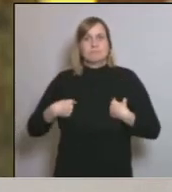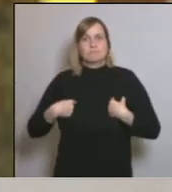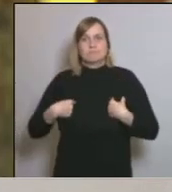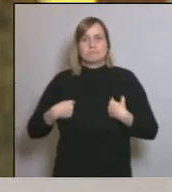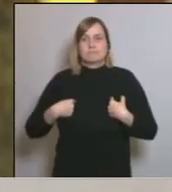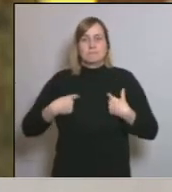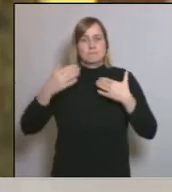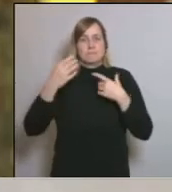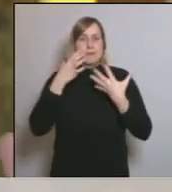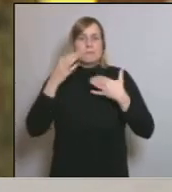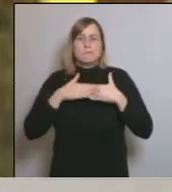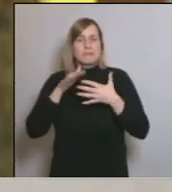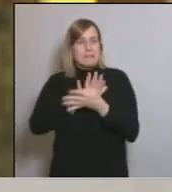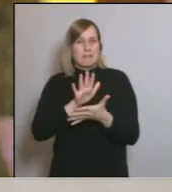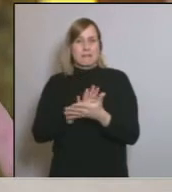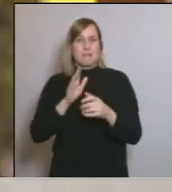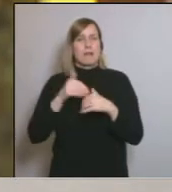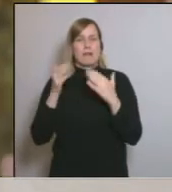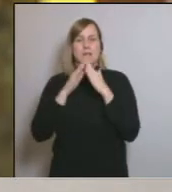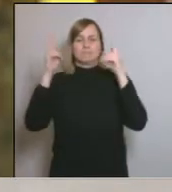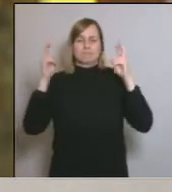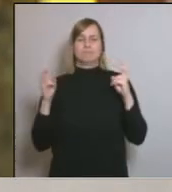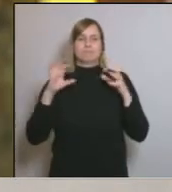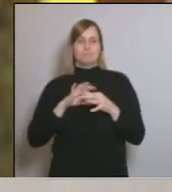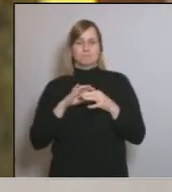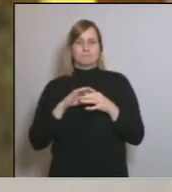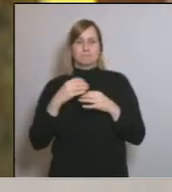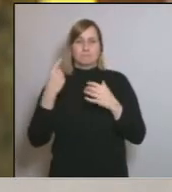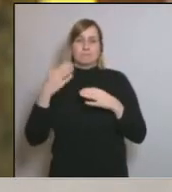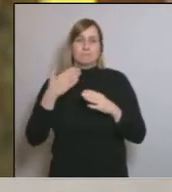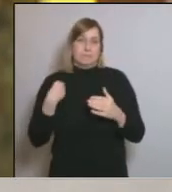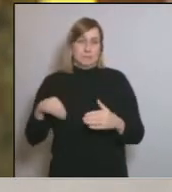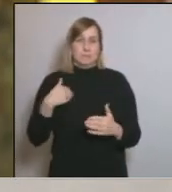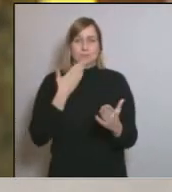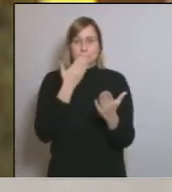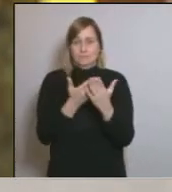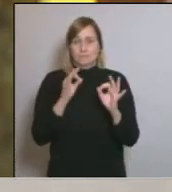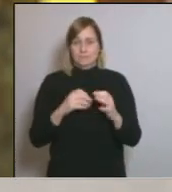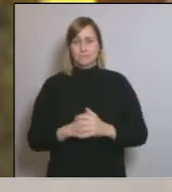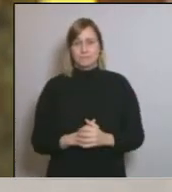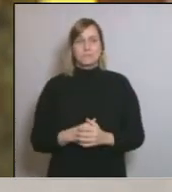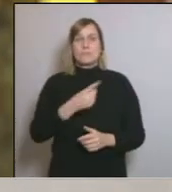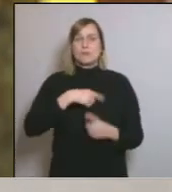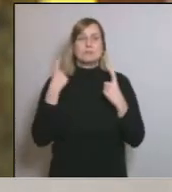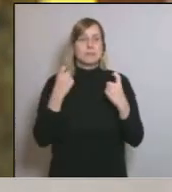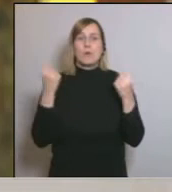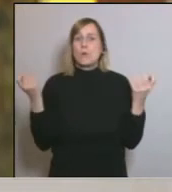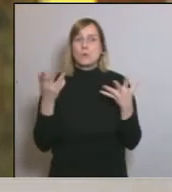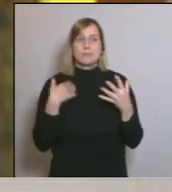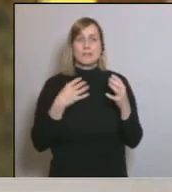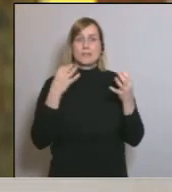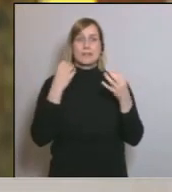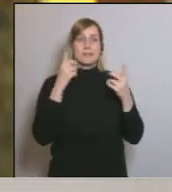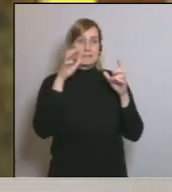confortablement tranquil com per poder-se quedar a casa en aquest confinament total que nosaltres els demanem. És urgent reforçar-les aquestes mesures